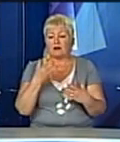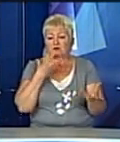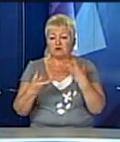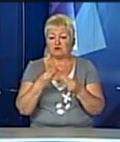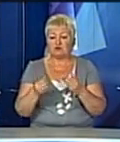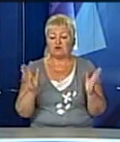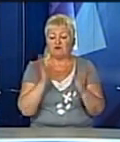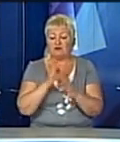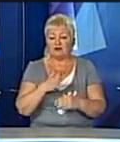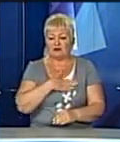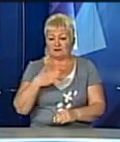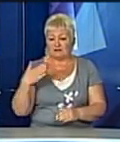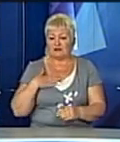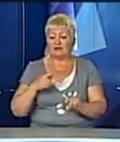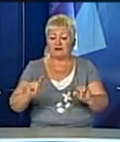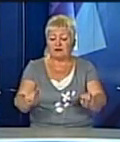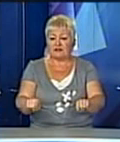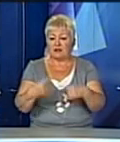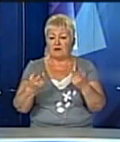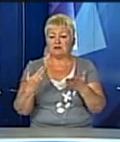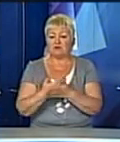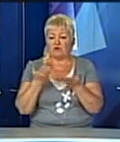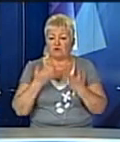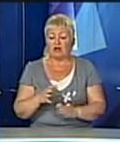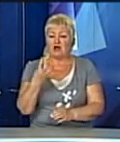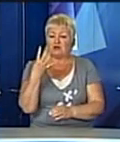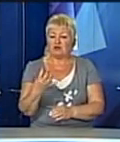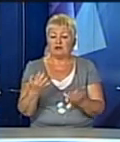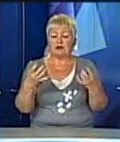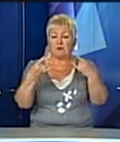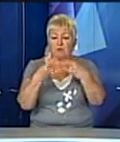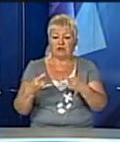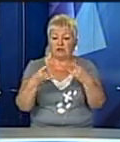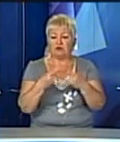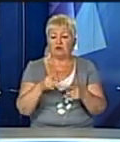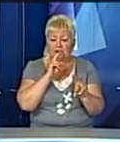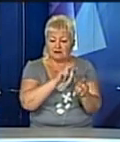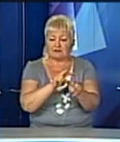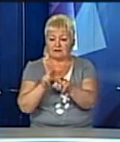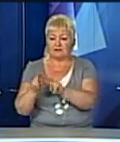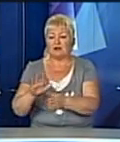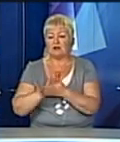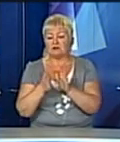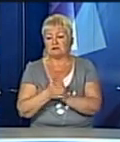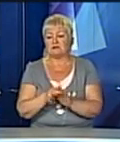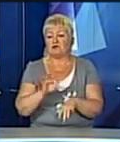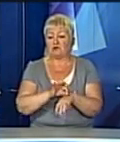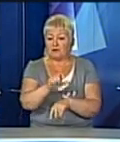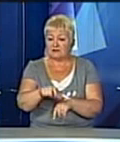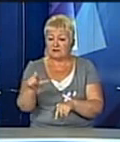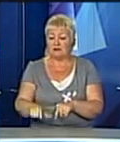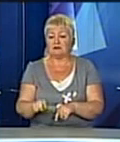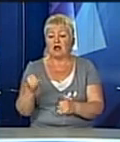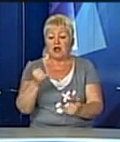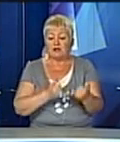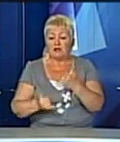відділення реанімації новонароджених. А також чотири монітори для нагляду за станом пацієнтів і лабораторне обладнання. Частину